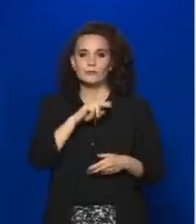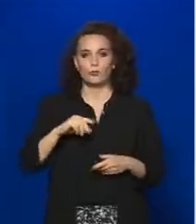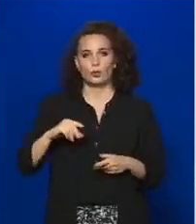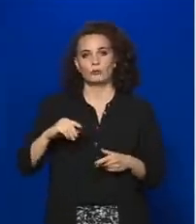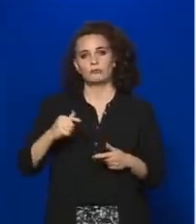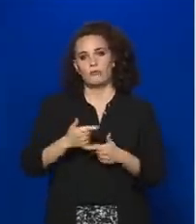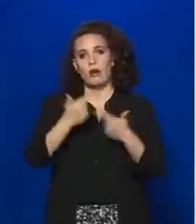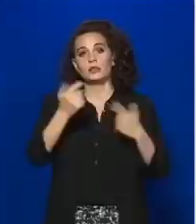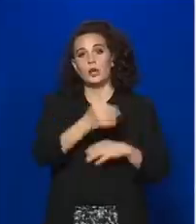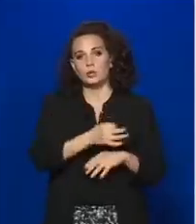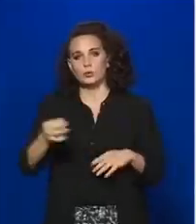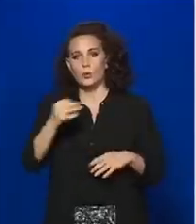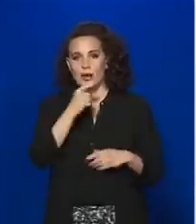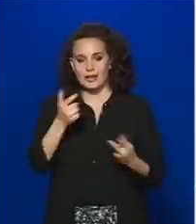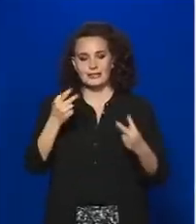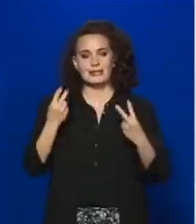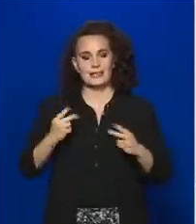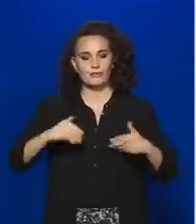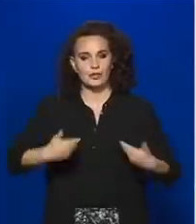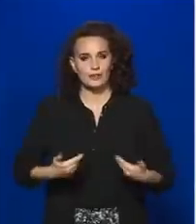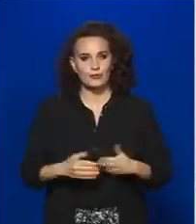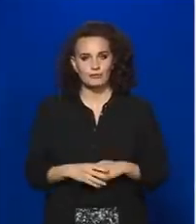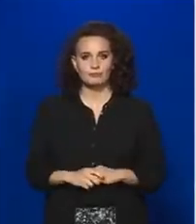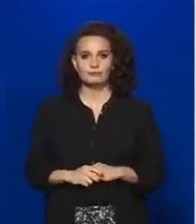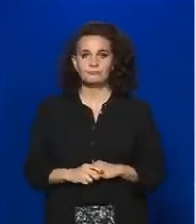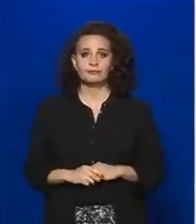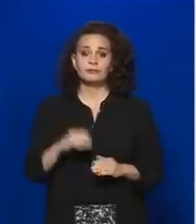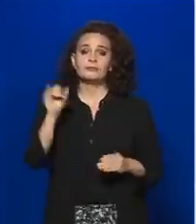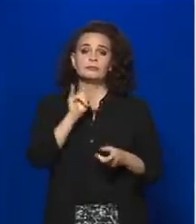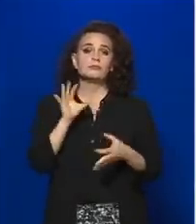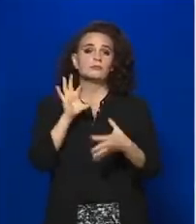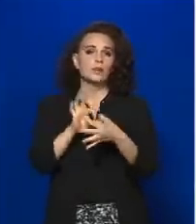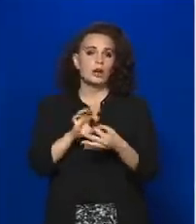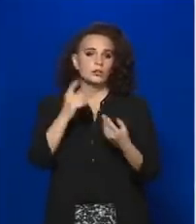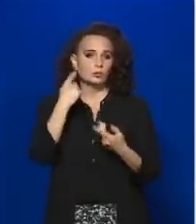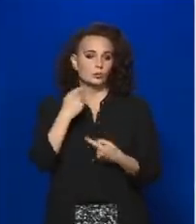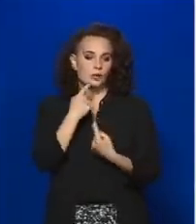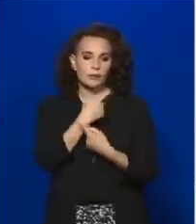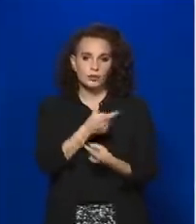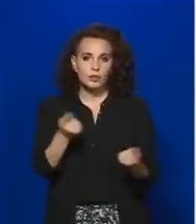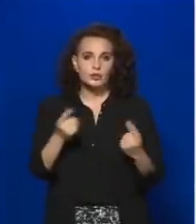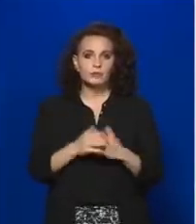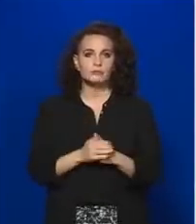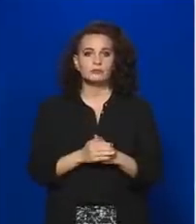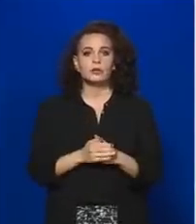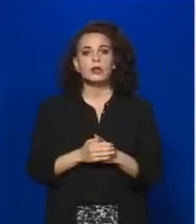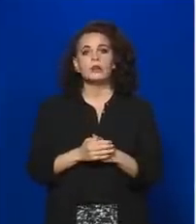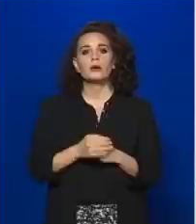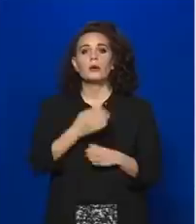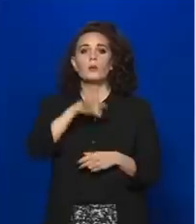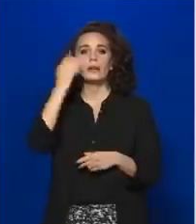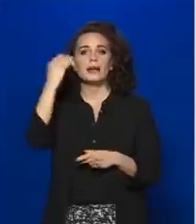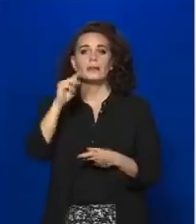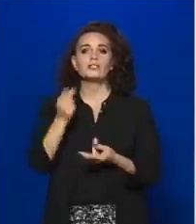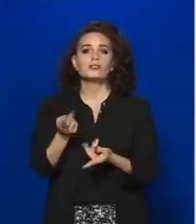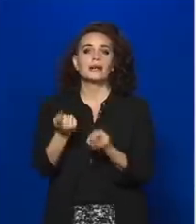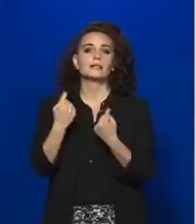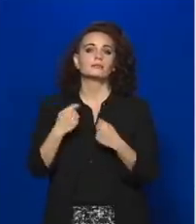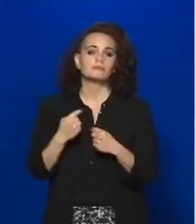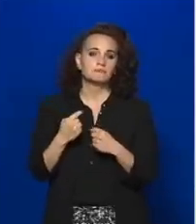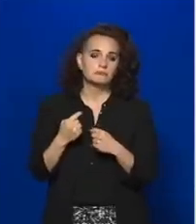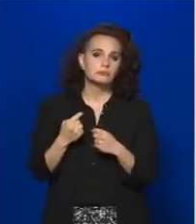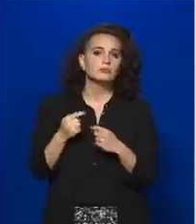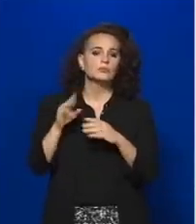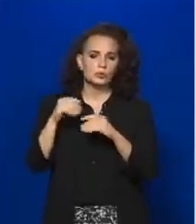lépnek életbe. Egyenlőre Budapest kapcsán azt tudjuk mondani, hogy a polgármesterek közül sokan